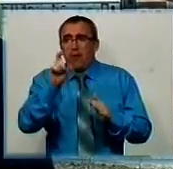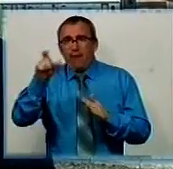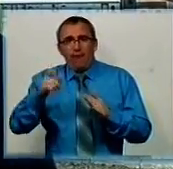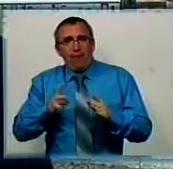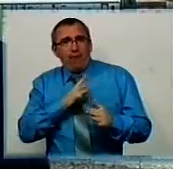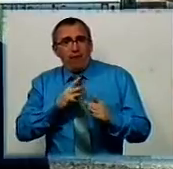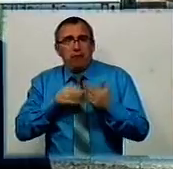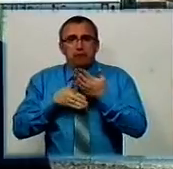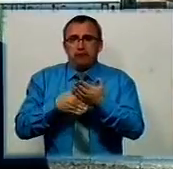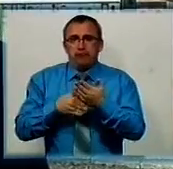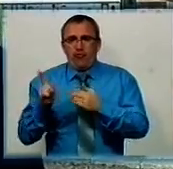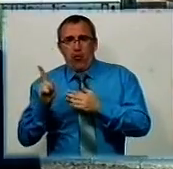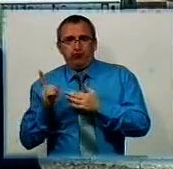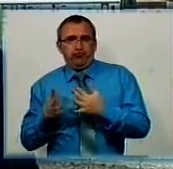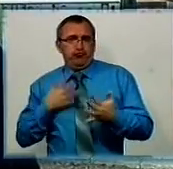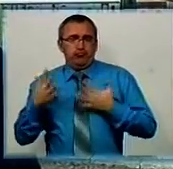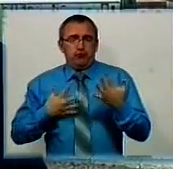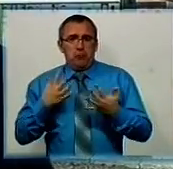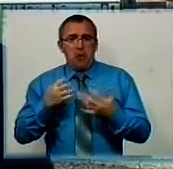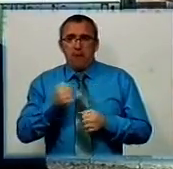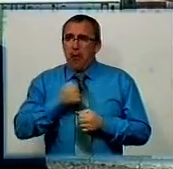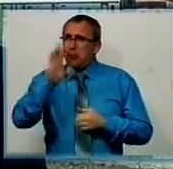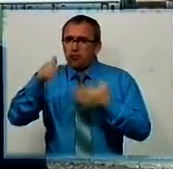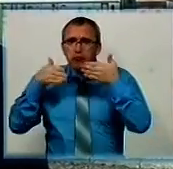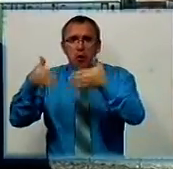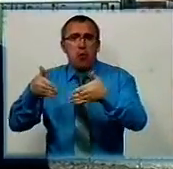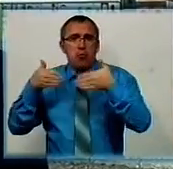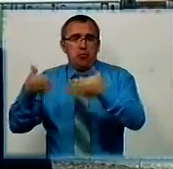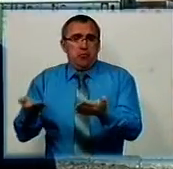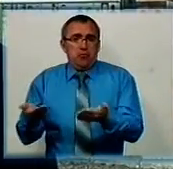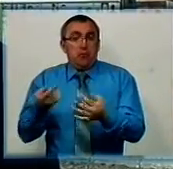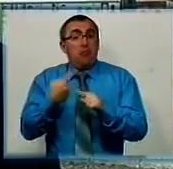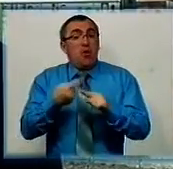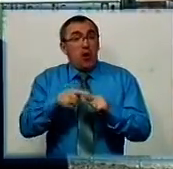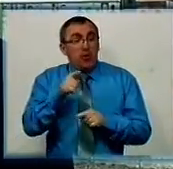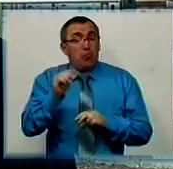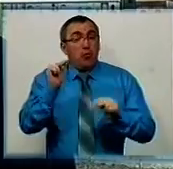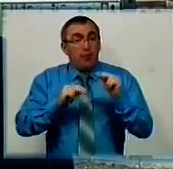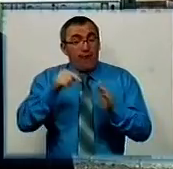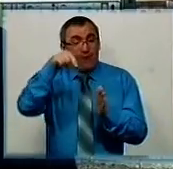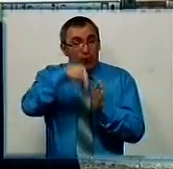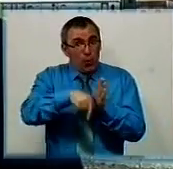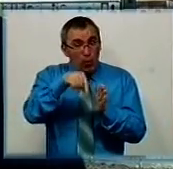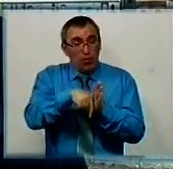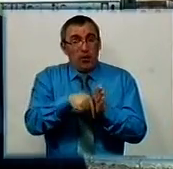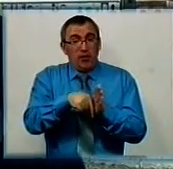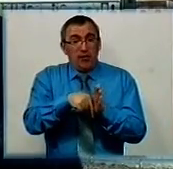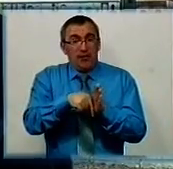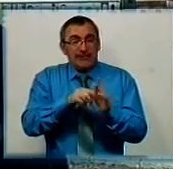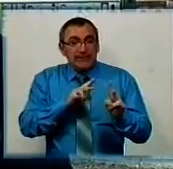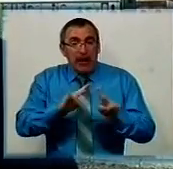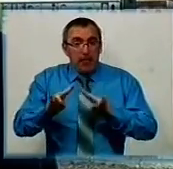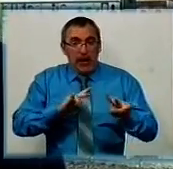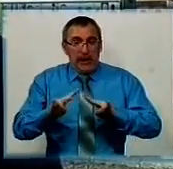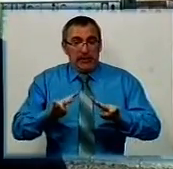хвост розпушили і армії ніфіга себе як допомагають? Ось тому я считаю, що внутріні тут сепаратисты